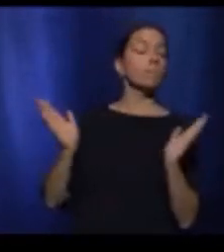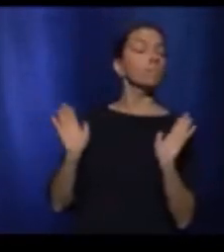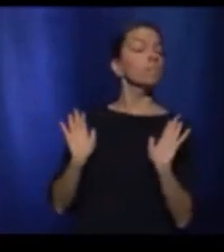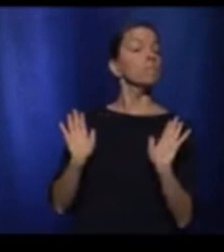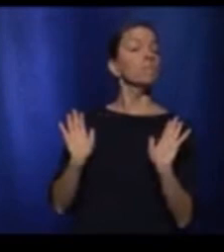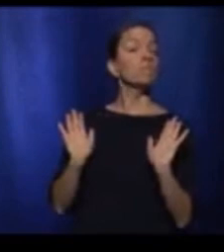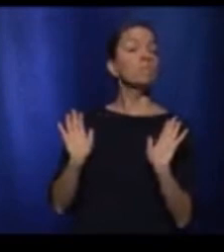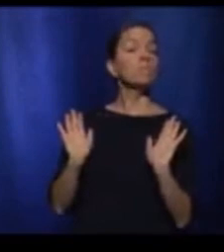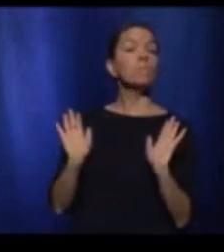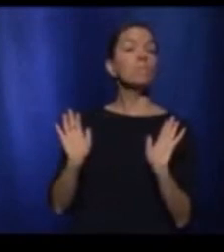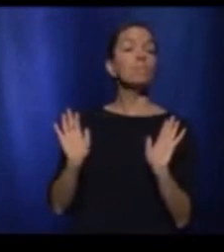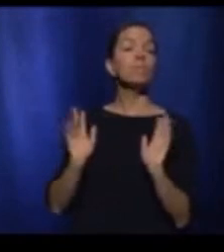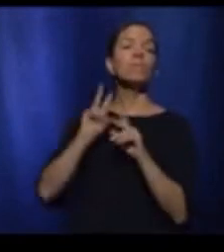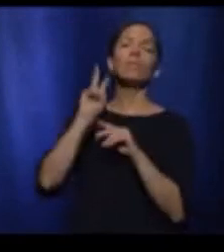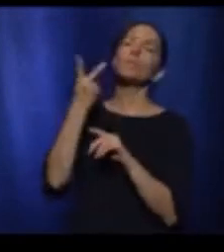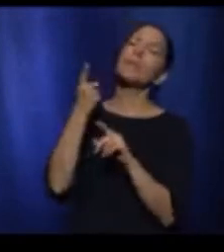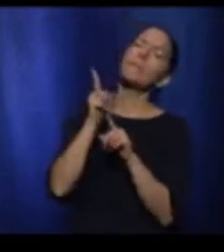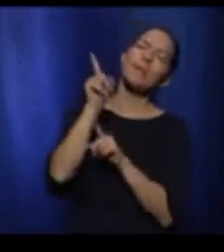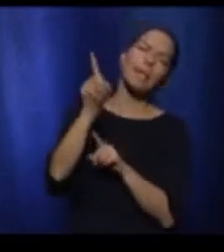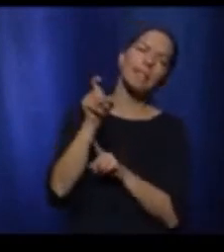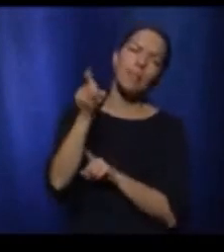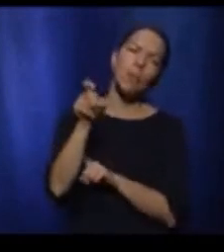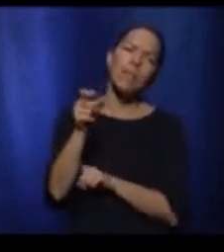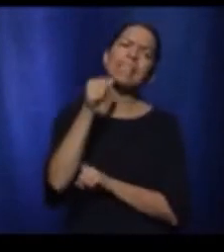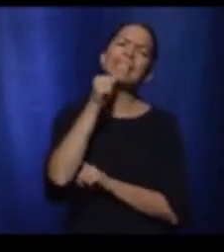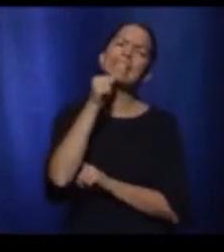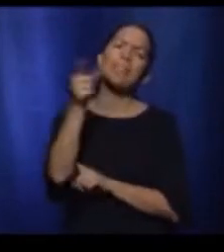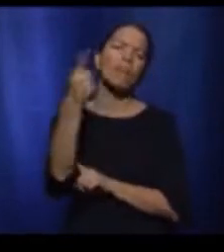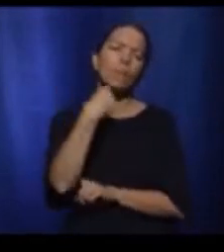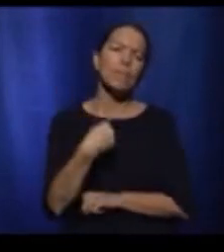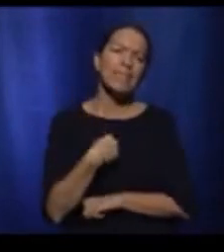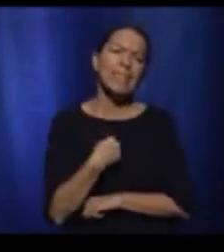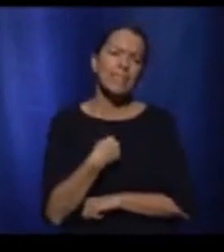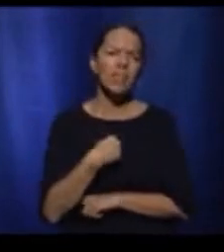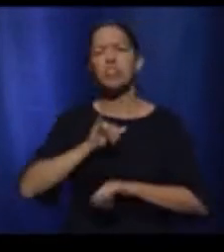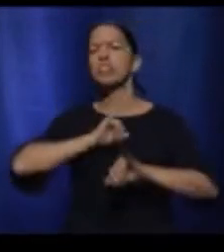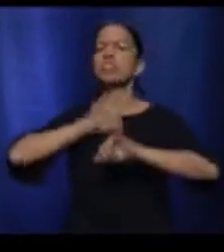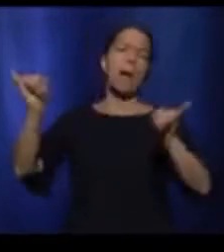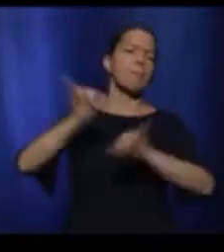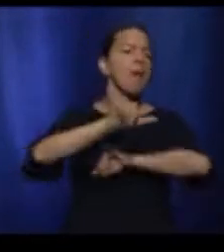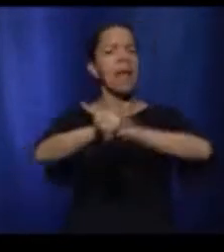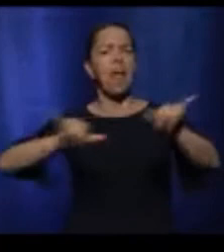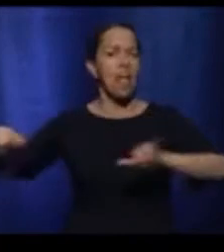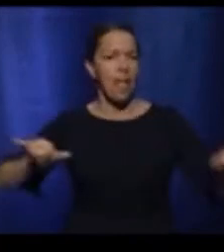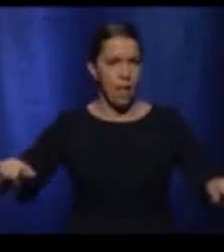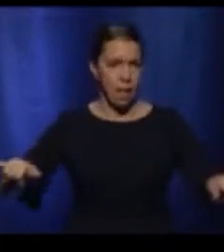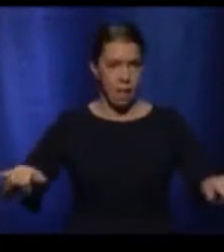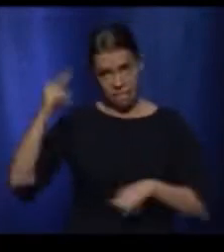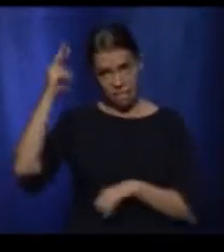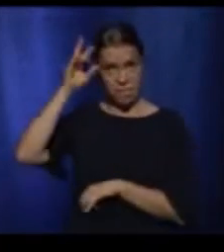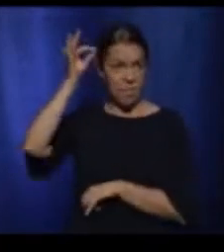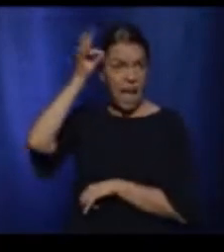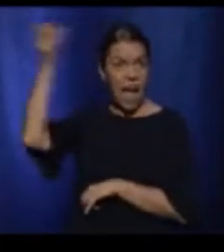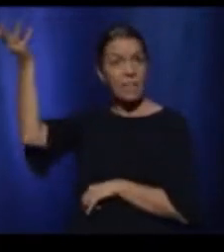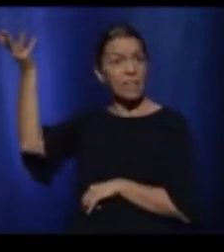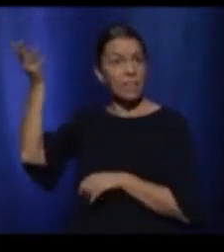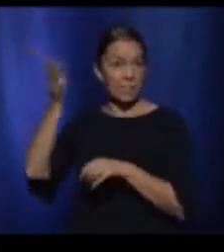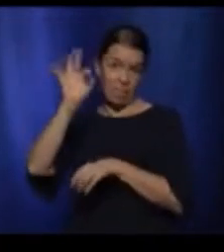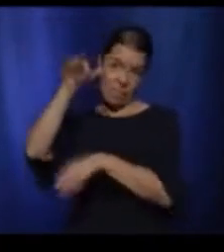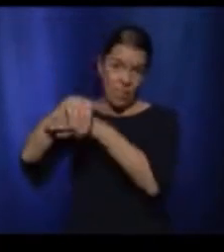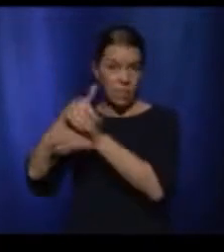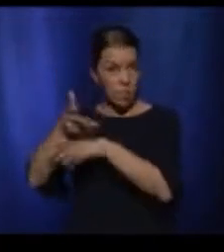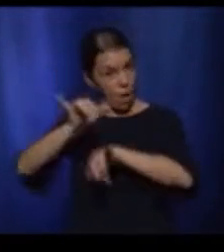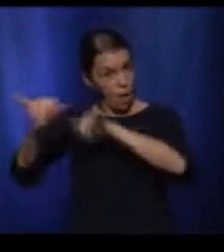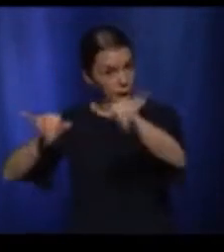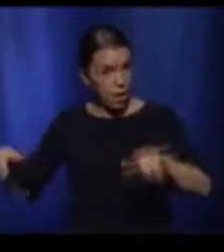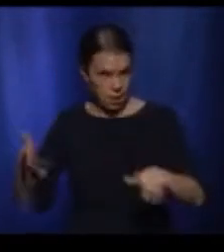complément, en fait, vous avez parlé tantôt que ça n'arrivera jamais ici au Québec, qu'on ait un couvre-feu, mais dans les faits, c'est pire d'avoir la zone rouge. Les restaurants ne sont pas